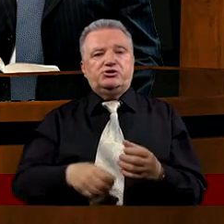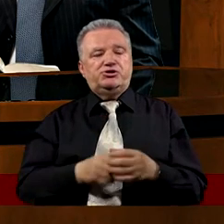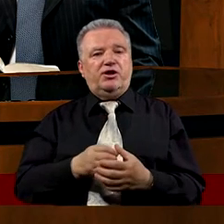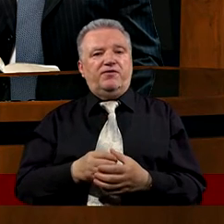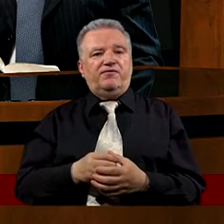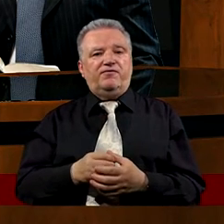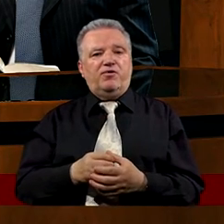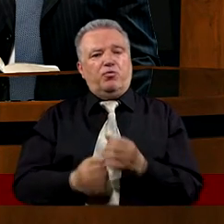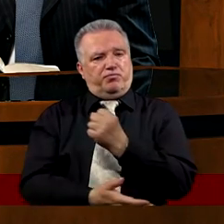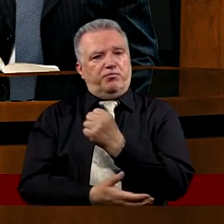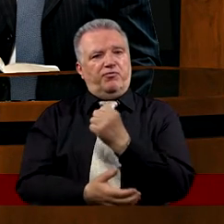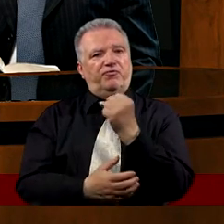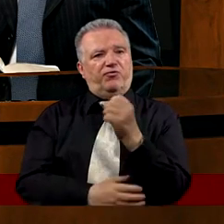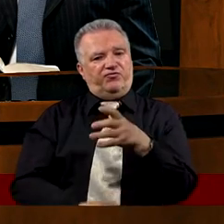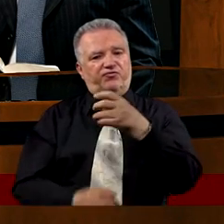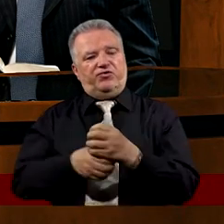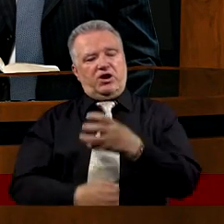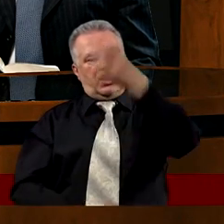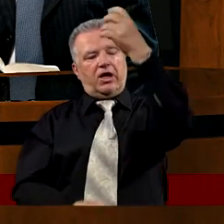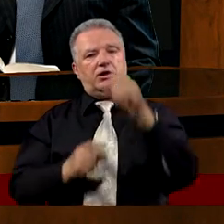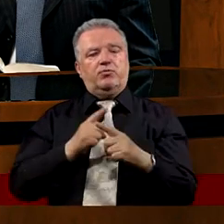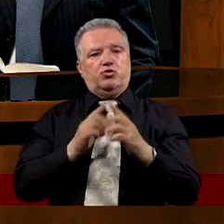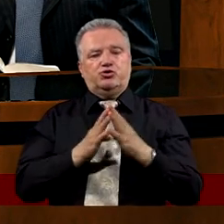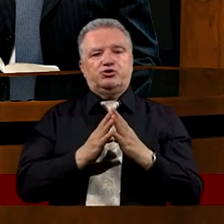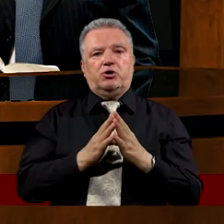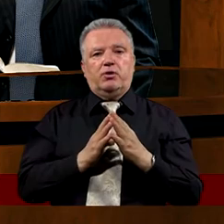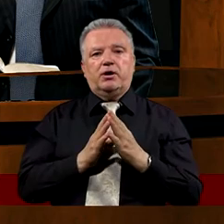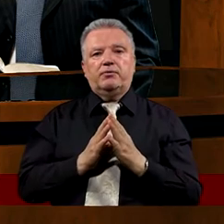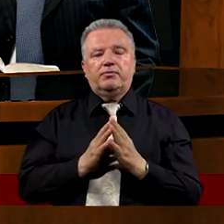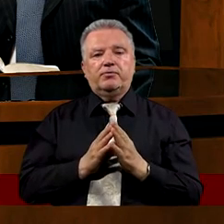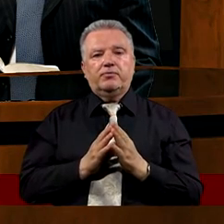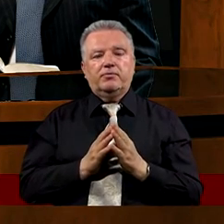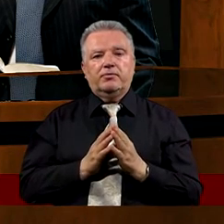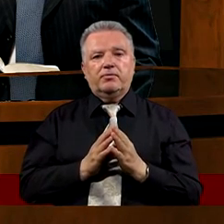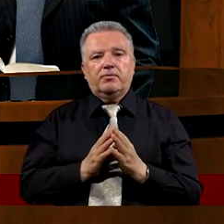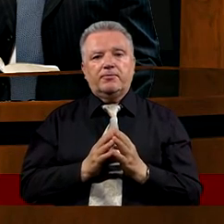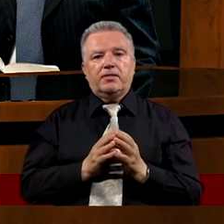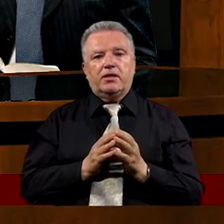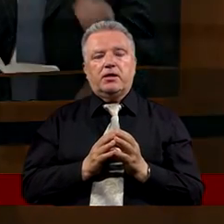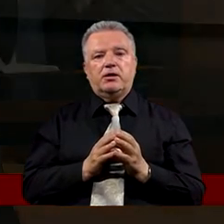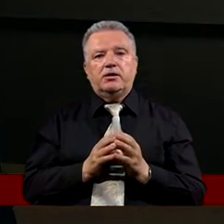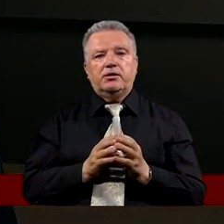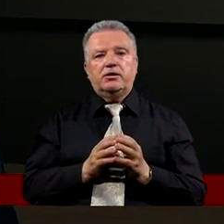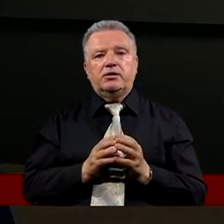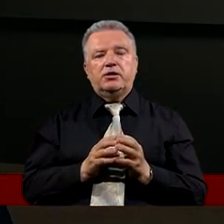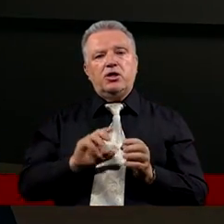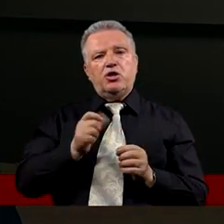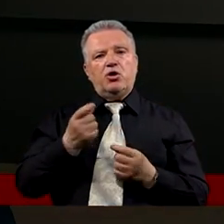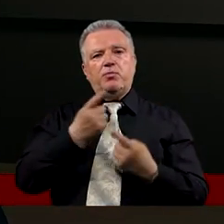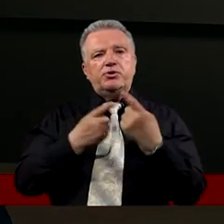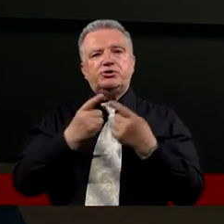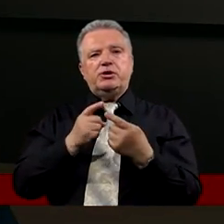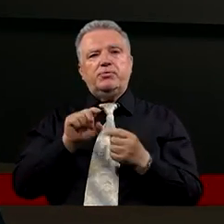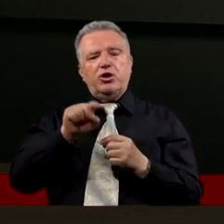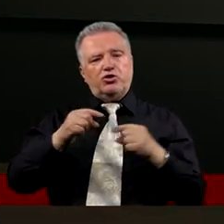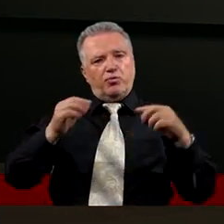Będziesz kimś bardzo ważnym Tak, dziękuję Wprowadzeniu ludzi do Chrystusa oczywiście Tak, z czym kojarzy nam się to